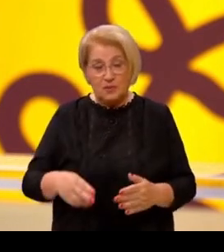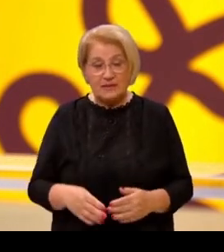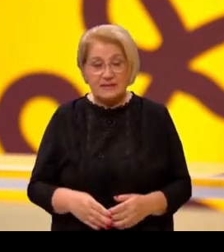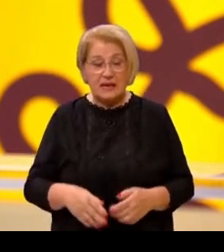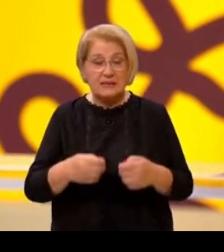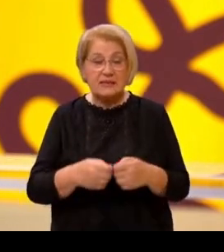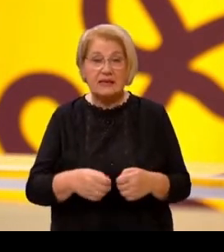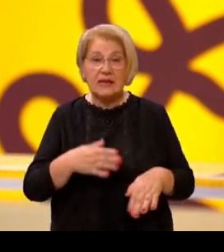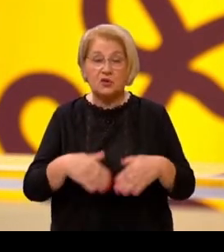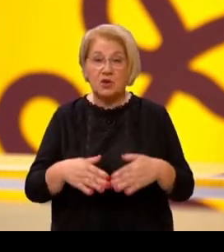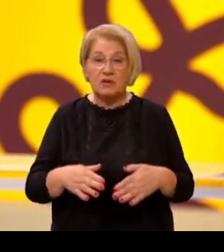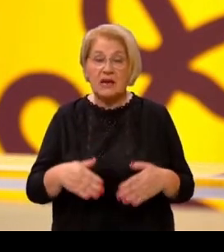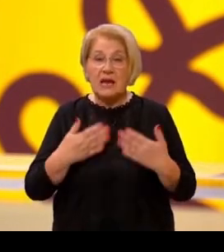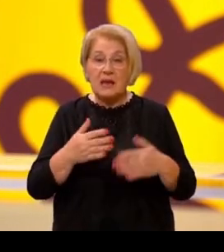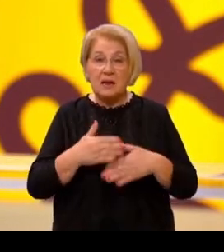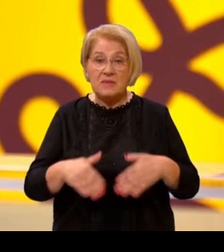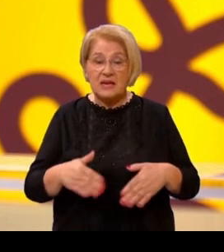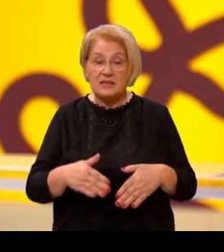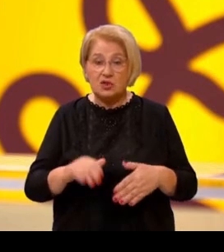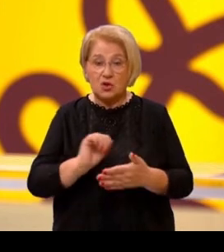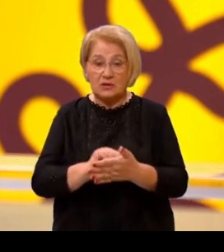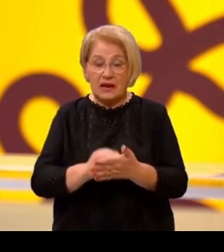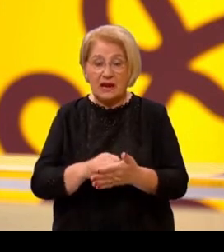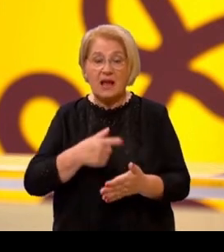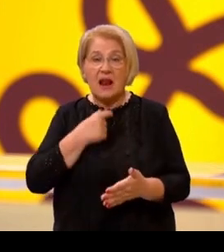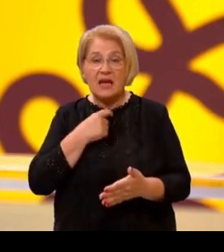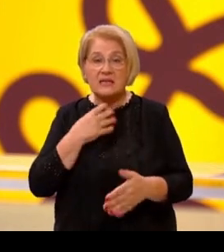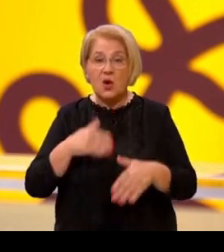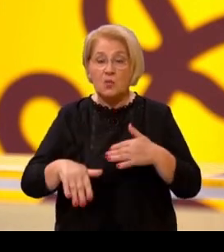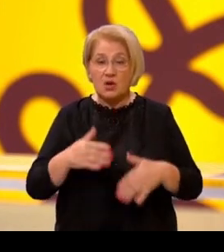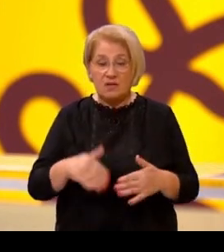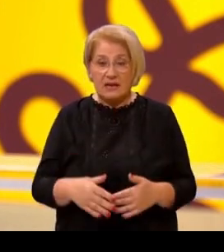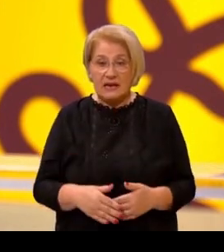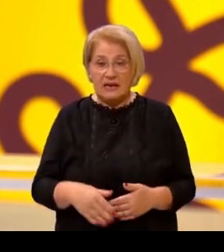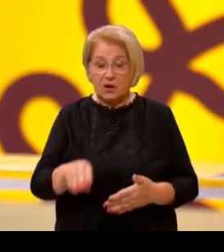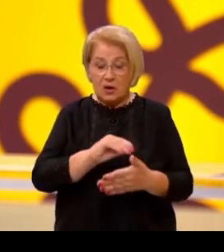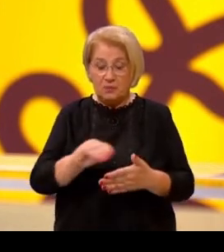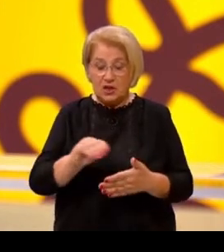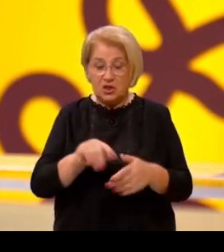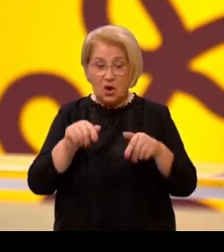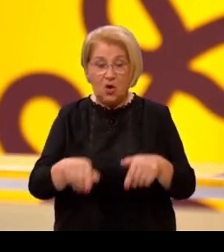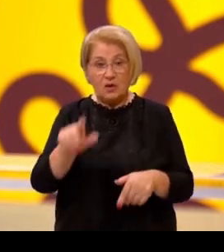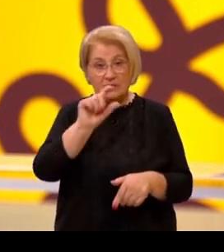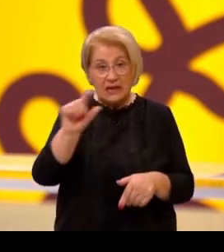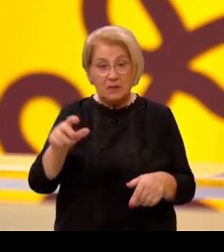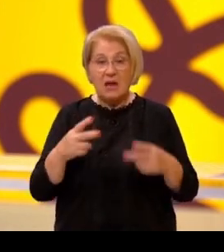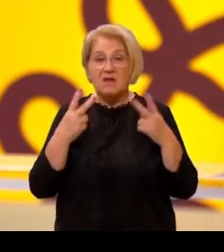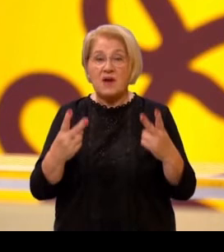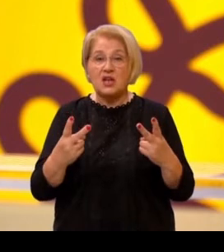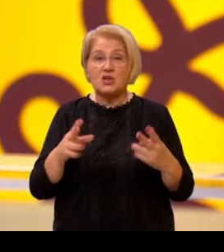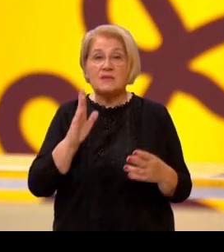Sindikat umirovljenika izdaje mjesečno glasilo glas umirovljenika koje piše o svim ovim temama važnim za